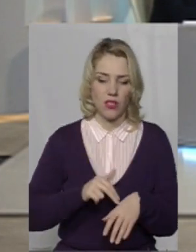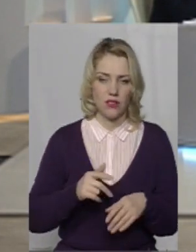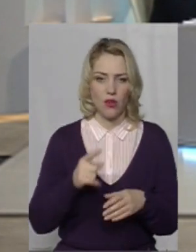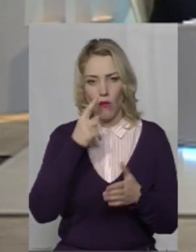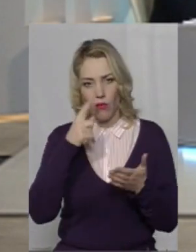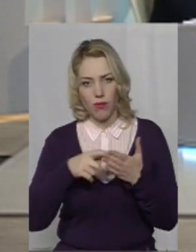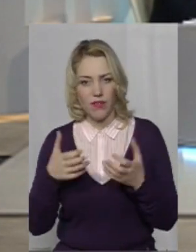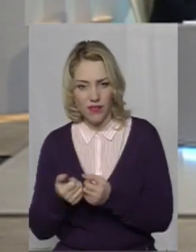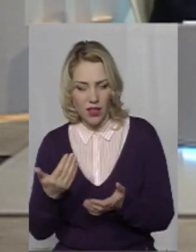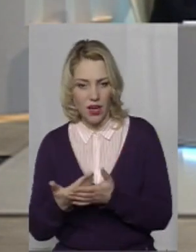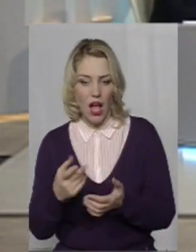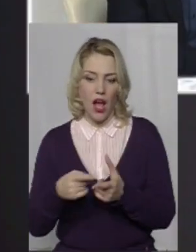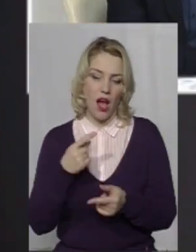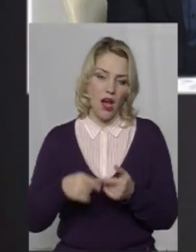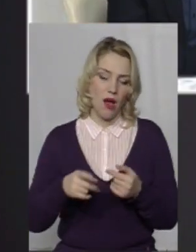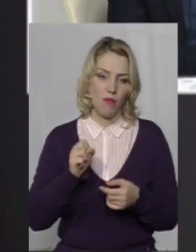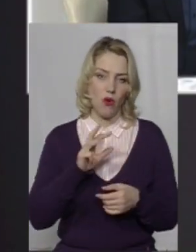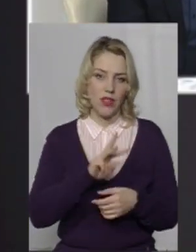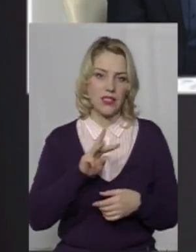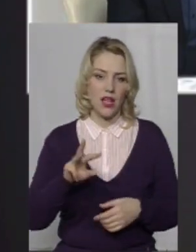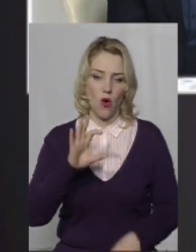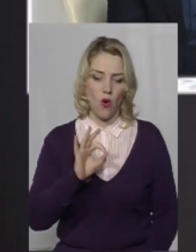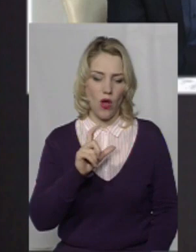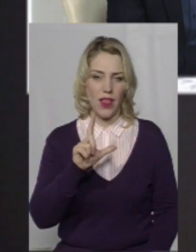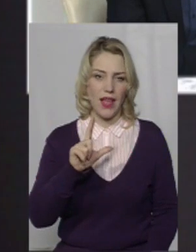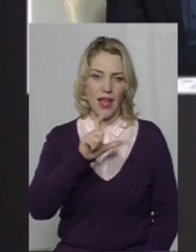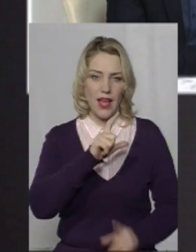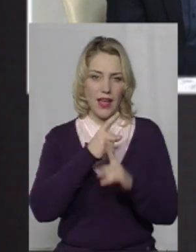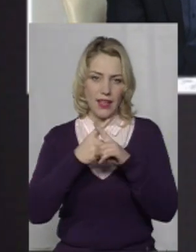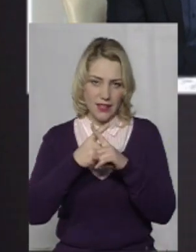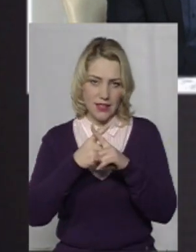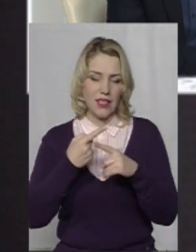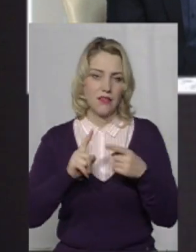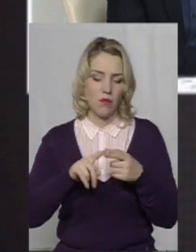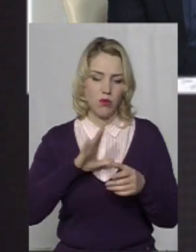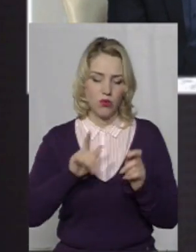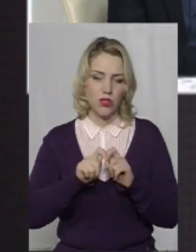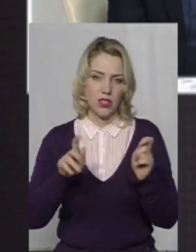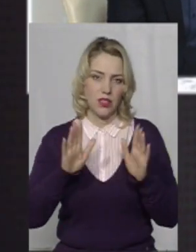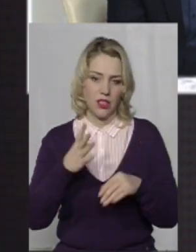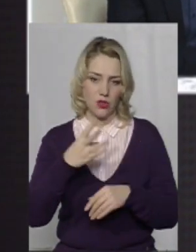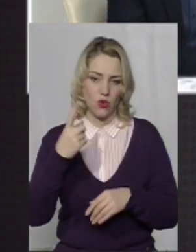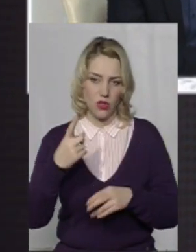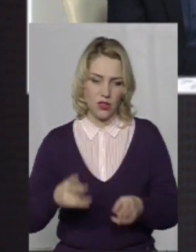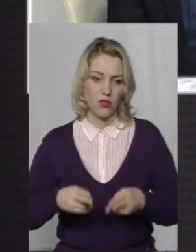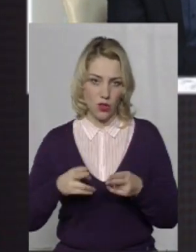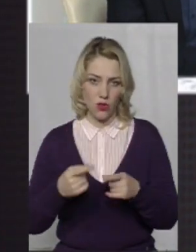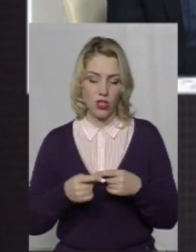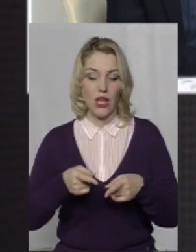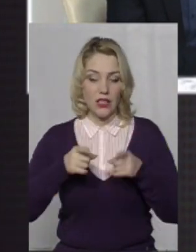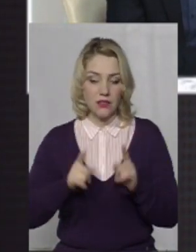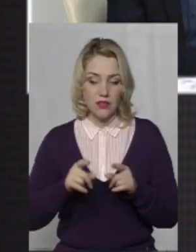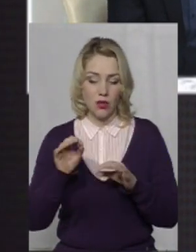-продажу на сайті ОЕЛИСІ і так далі. Розкрито було лише 41 такий злочин. Дійсно, процент